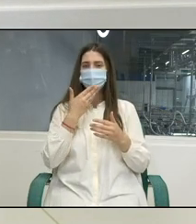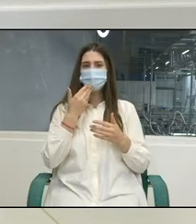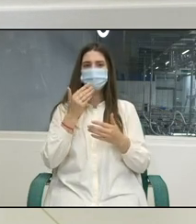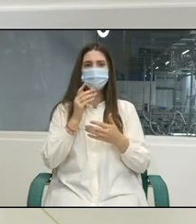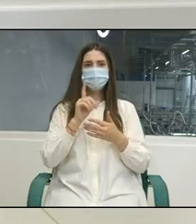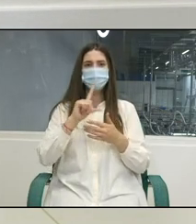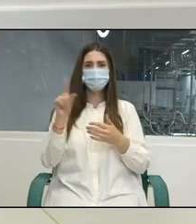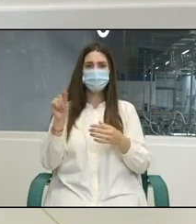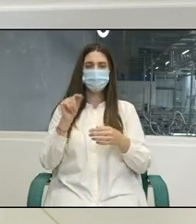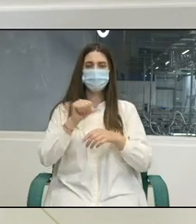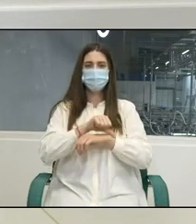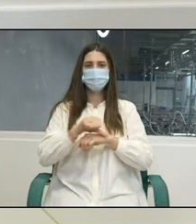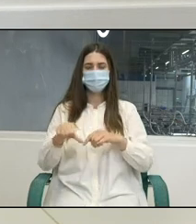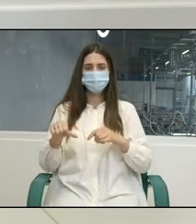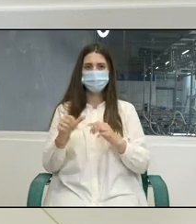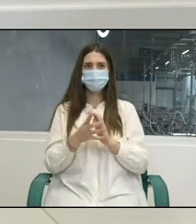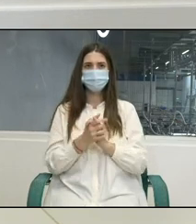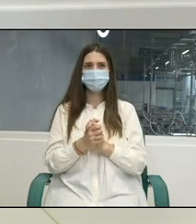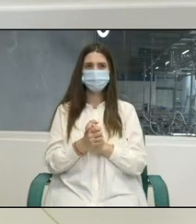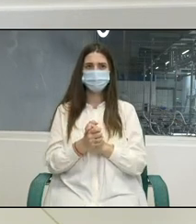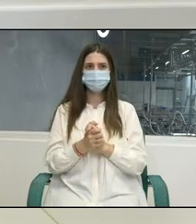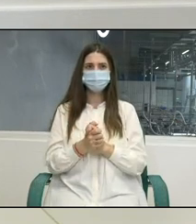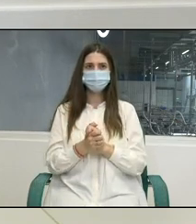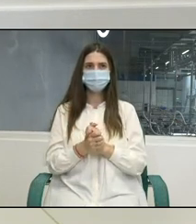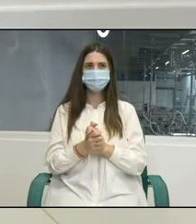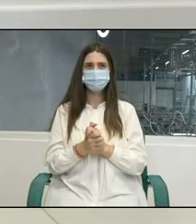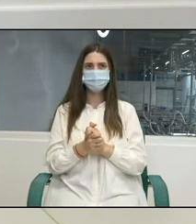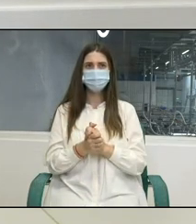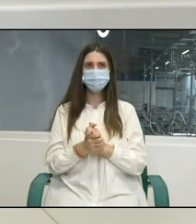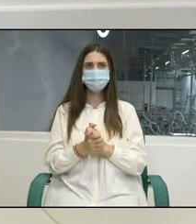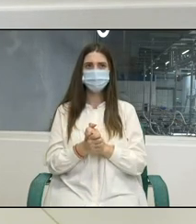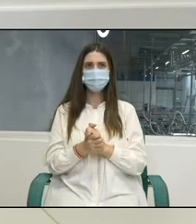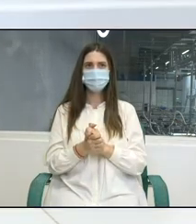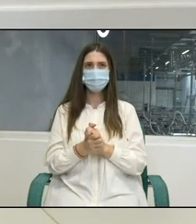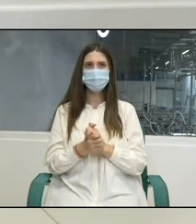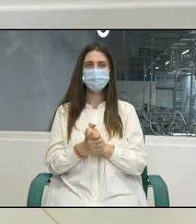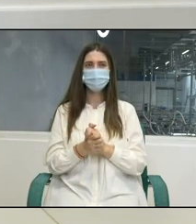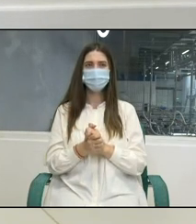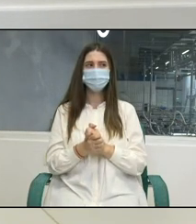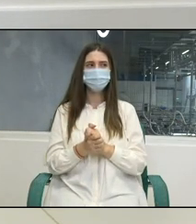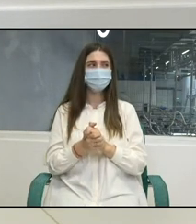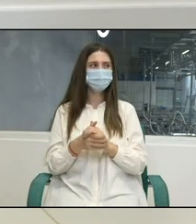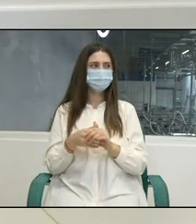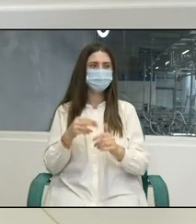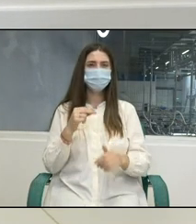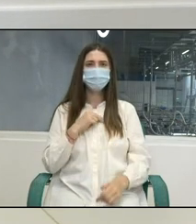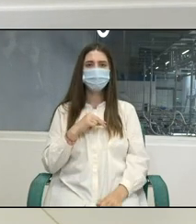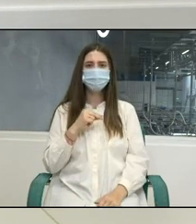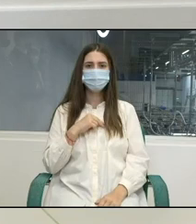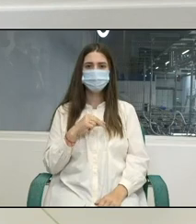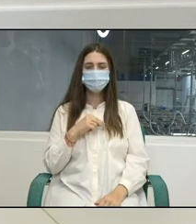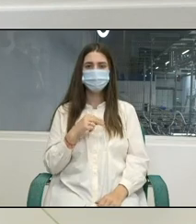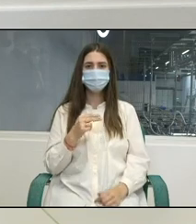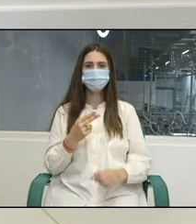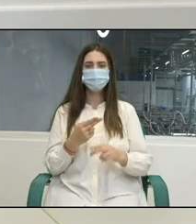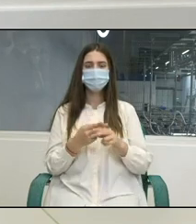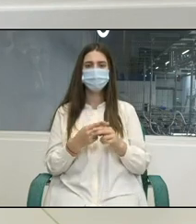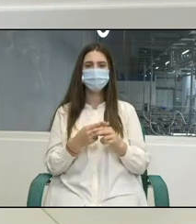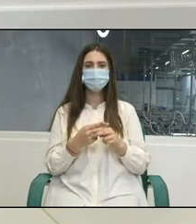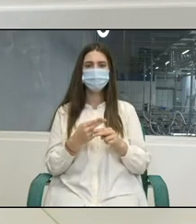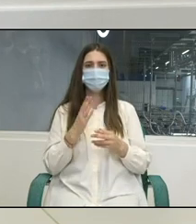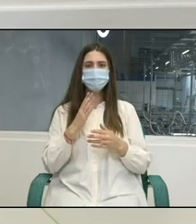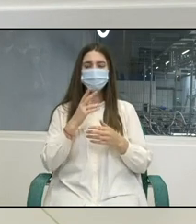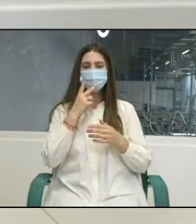referință, trebuie să recreăm capacitatea acestor agenții, să lucrăm cu mediul de afaceri, să asigurăm că sunt